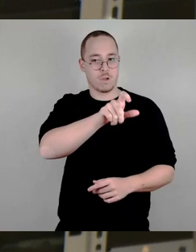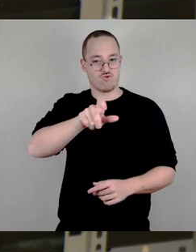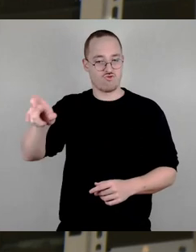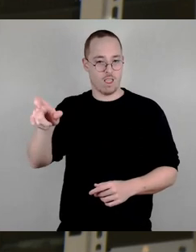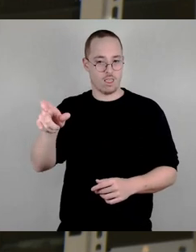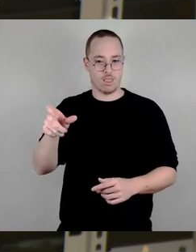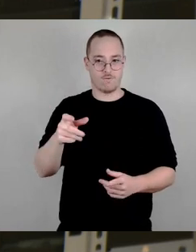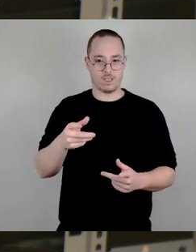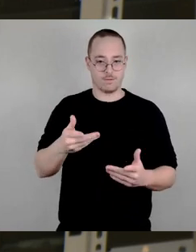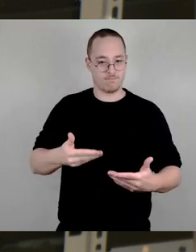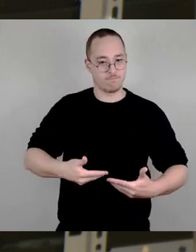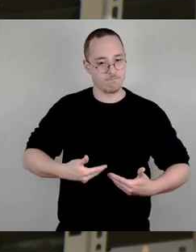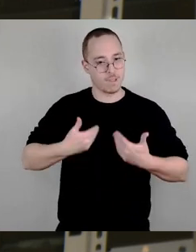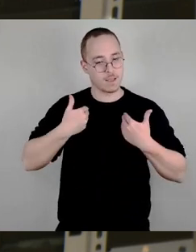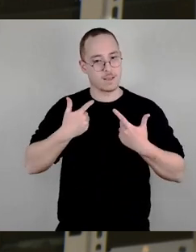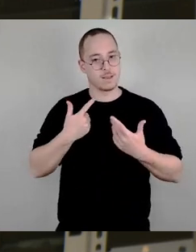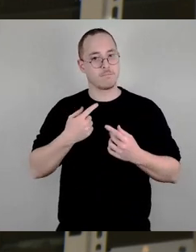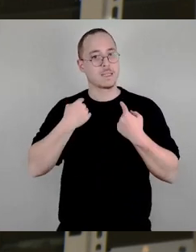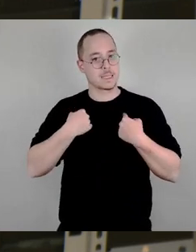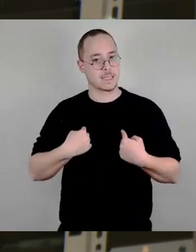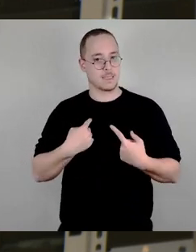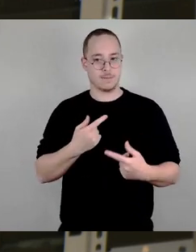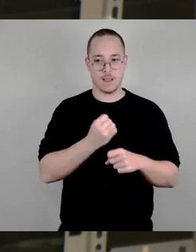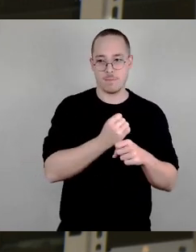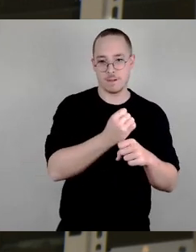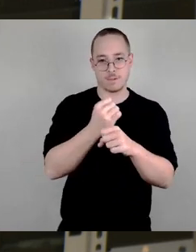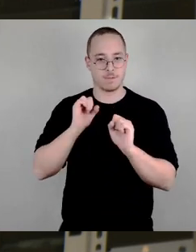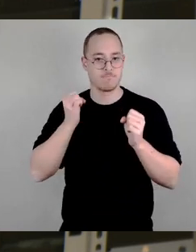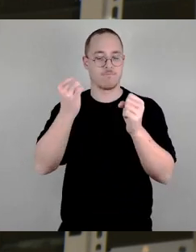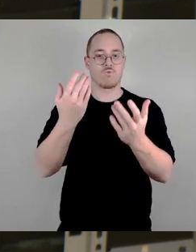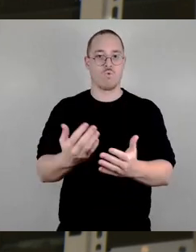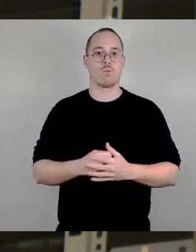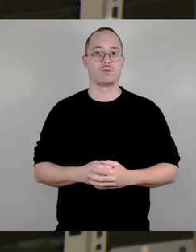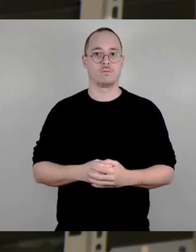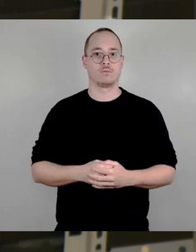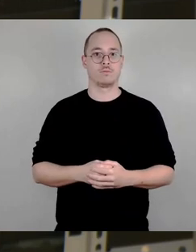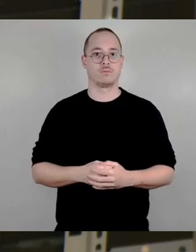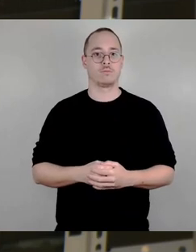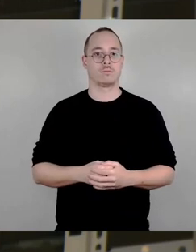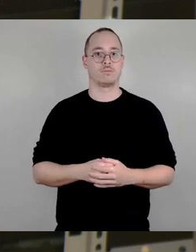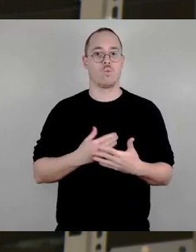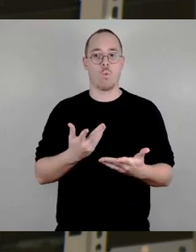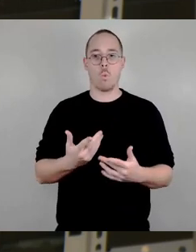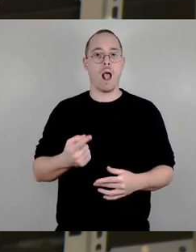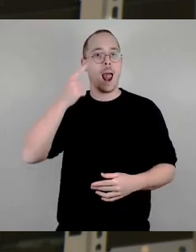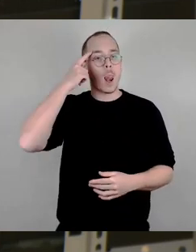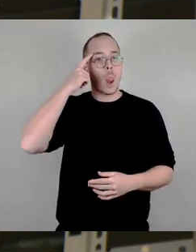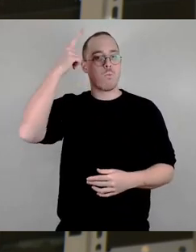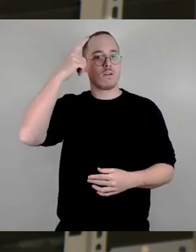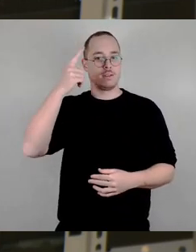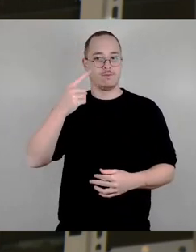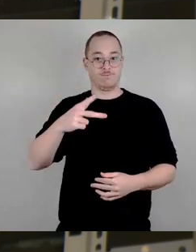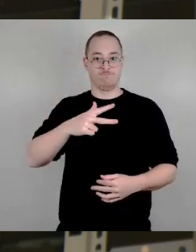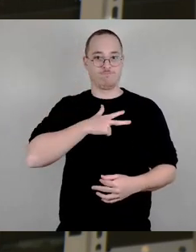den Armen der ganzen Welt. Diakonia, das ist angewandter Glaube, das sollte Ihnen, liebe